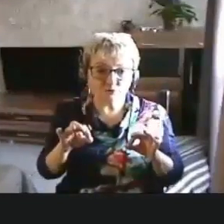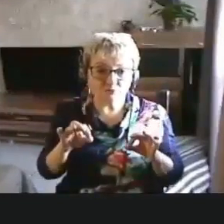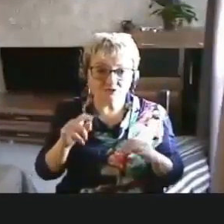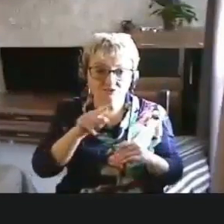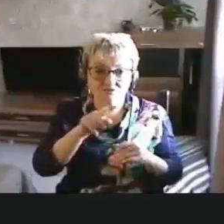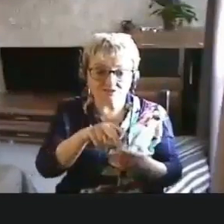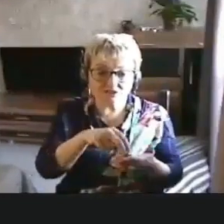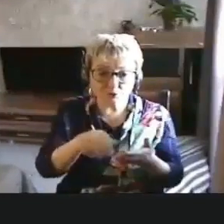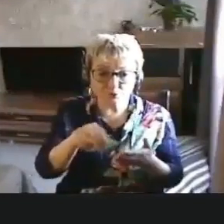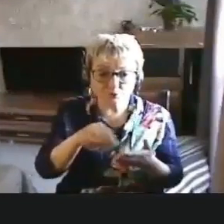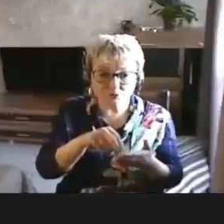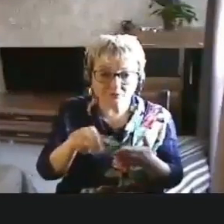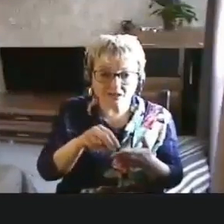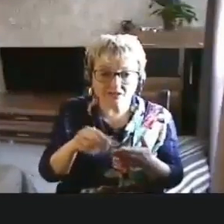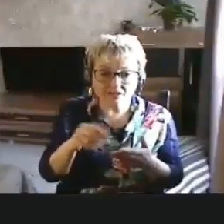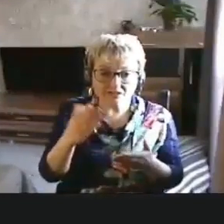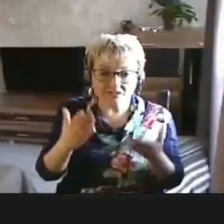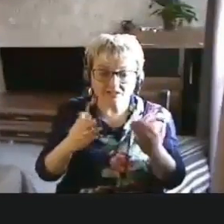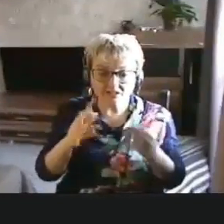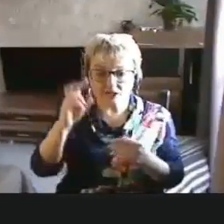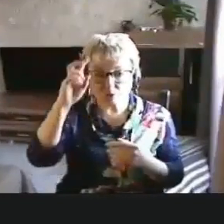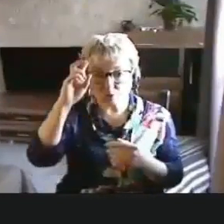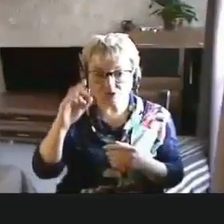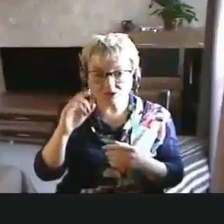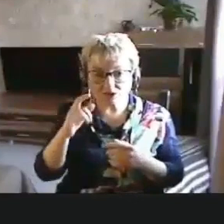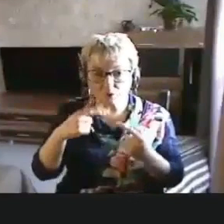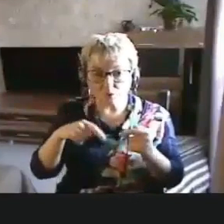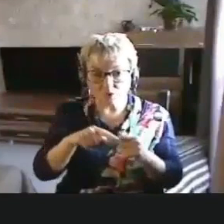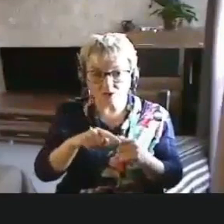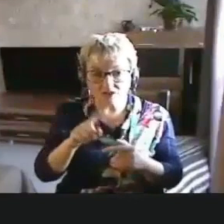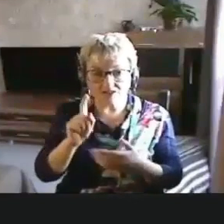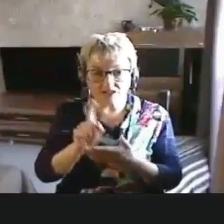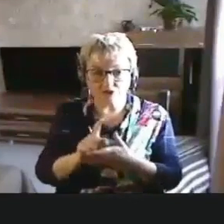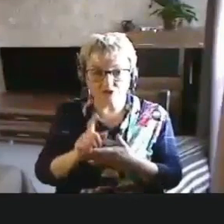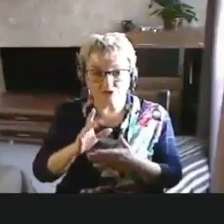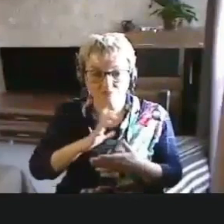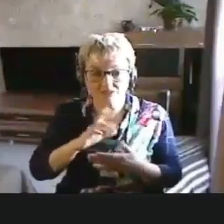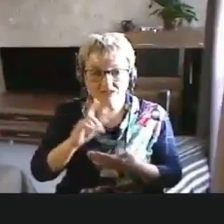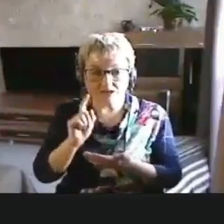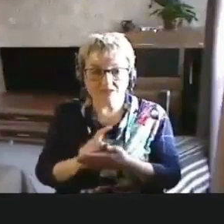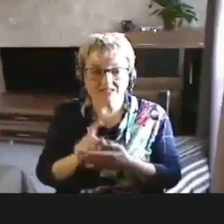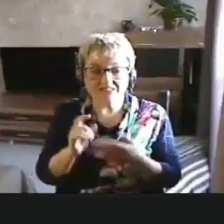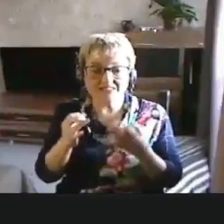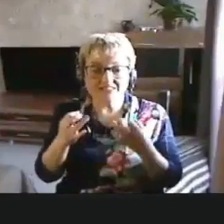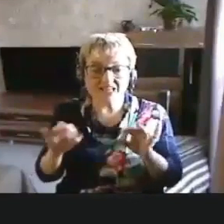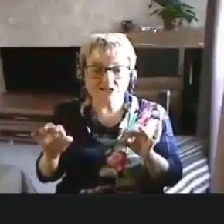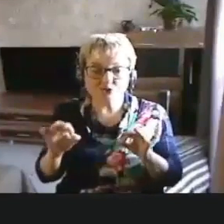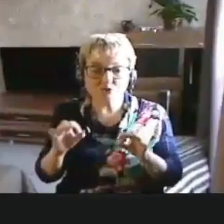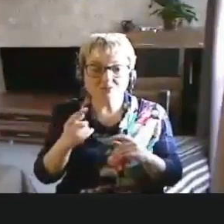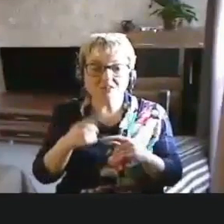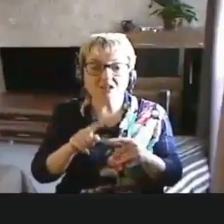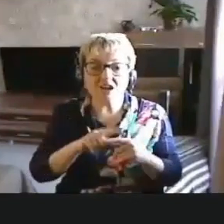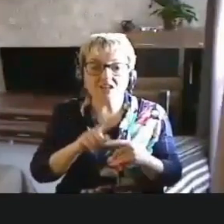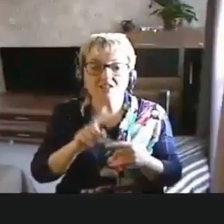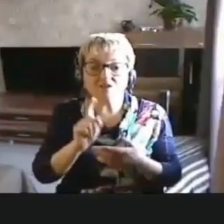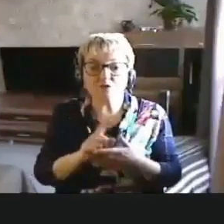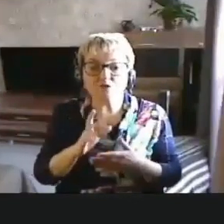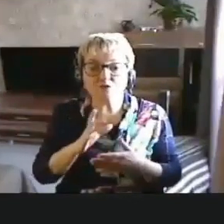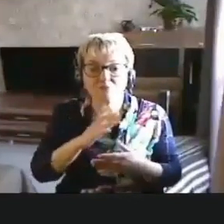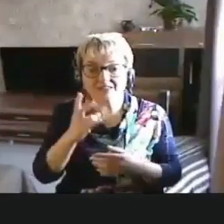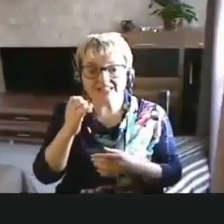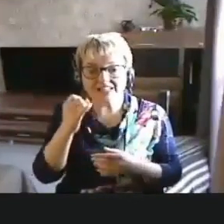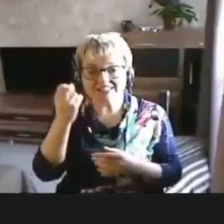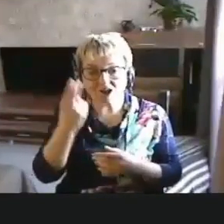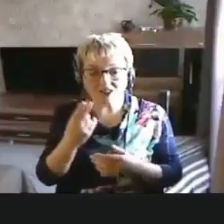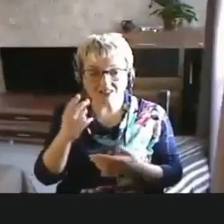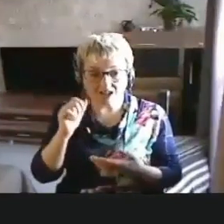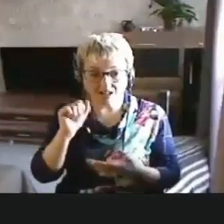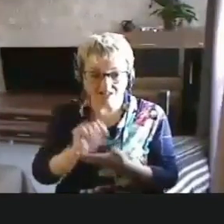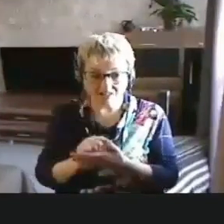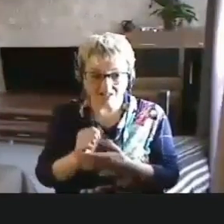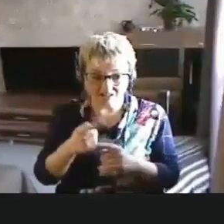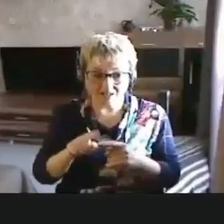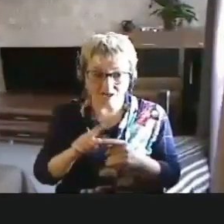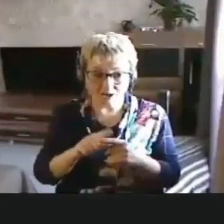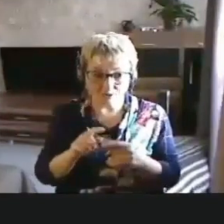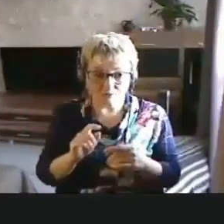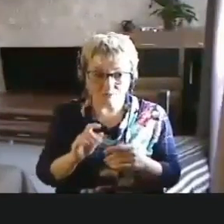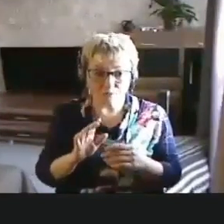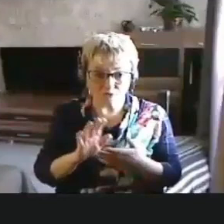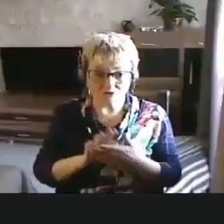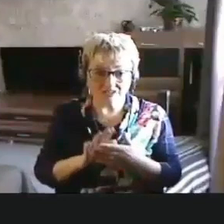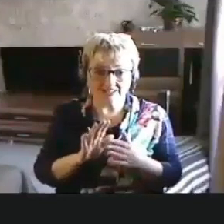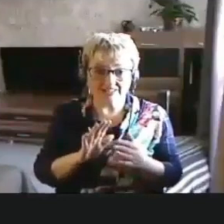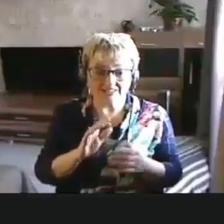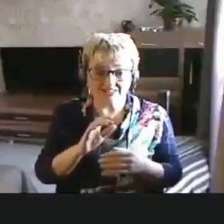что вы закупаете, особенно если это госорганы, должно быть, обязано быть доступным. А для этого должен быть национальный стандарт, на который можно сослаться.